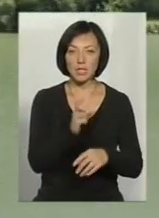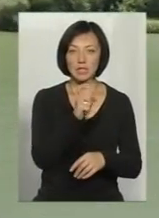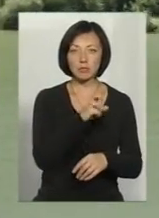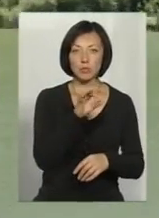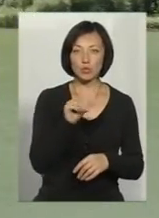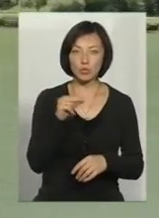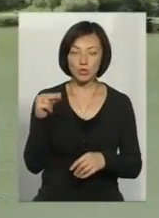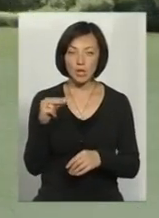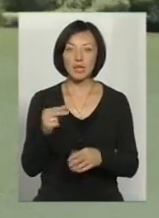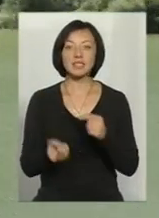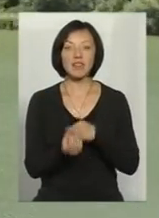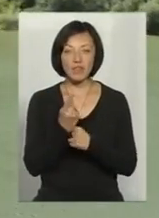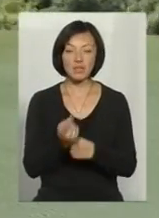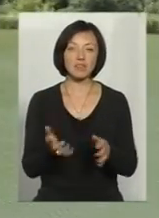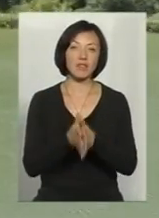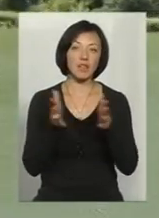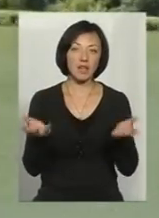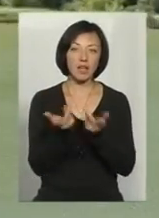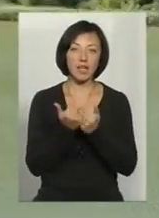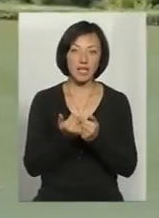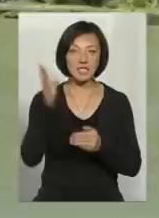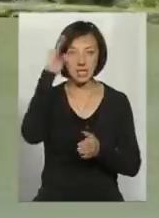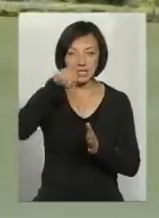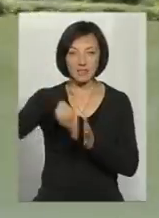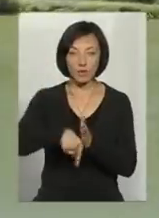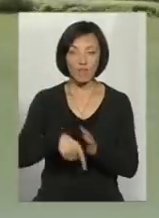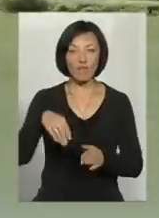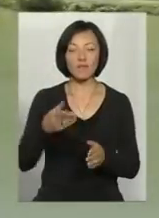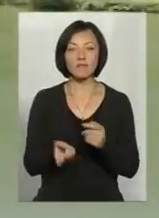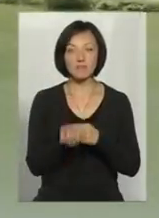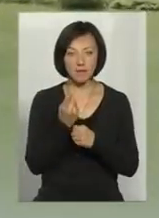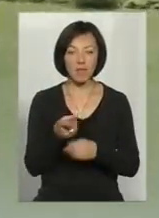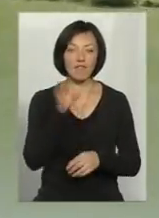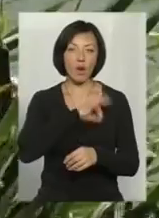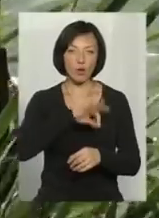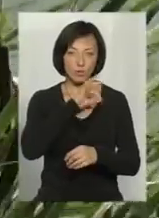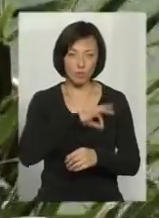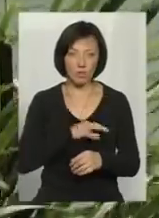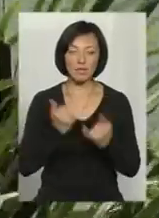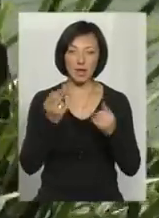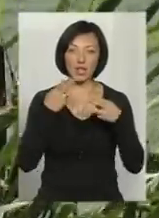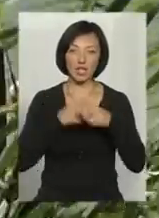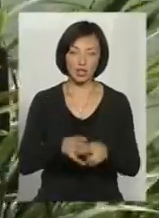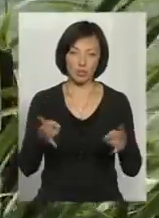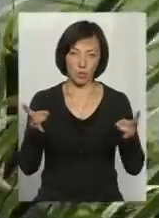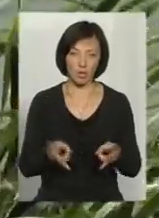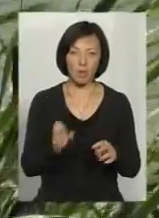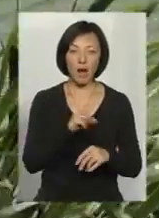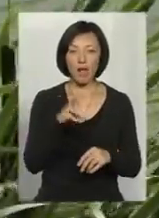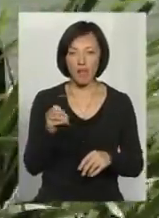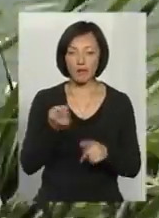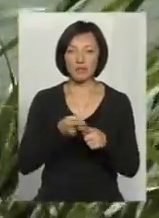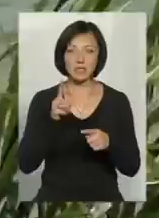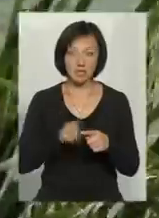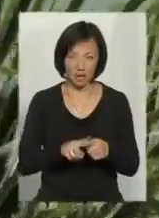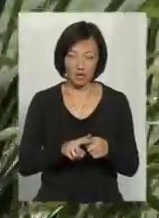родовищем, з'явилася ще й чимала кількість свердловин, вода із яких використовувалася для технічних потреб. Однак і вона, за